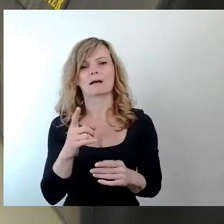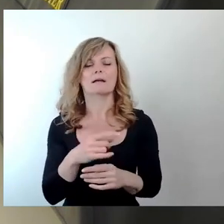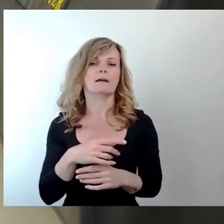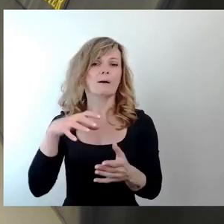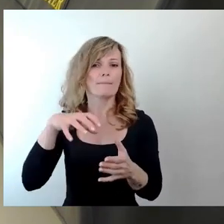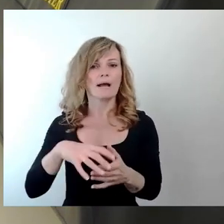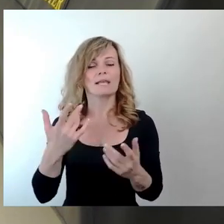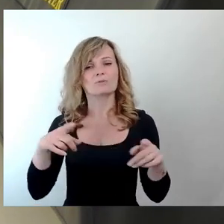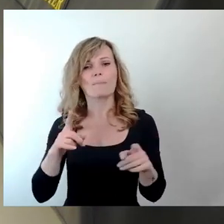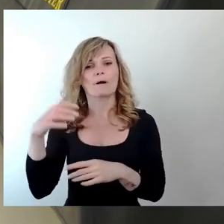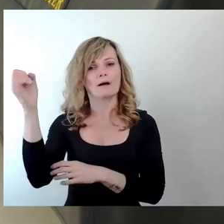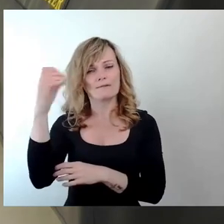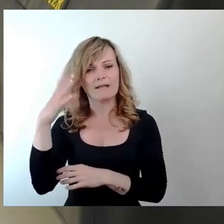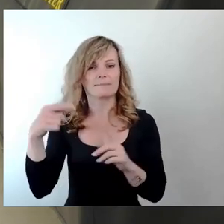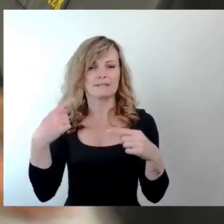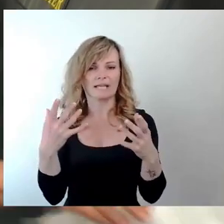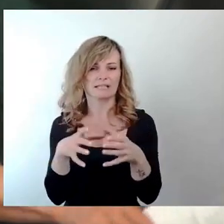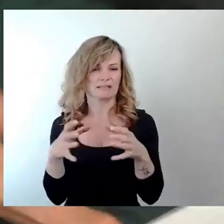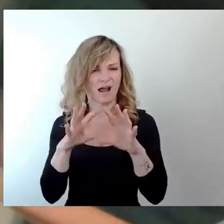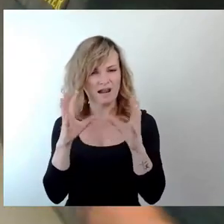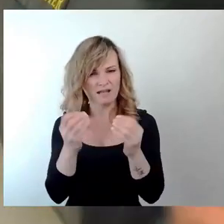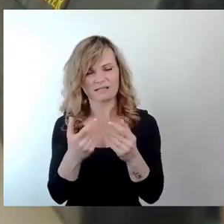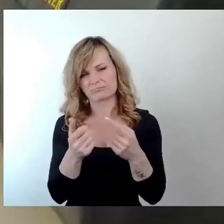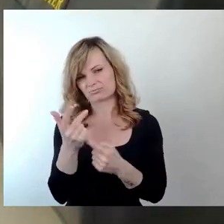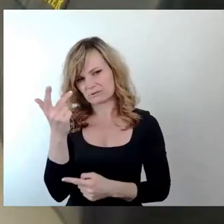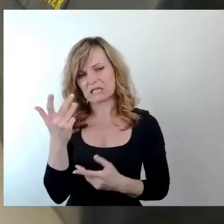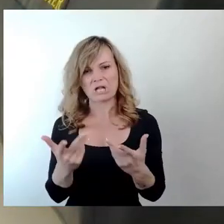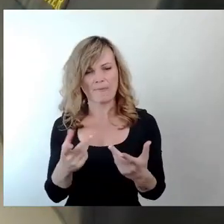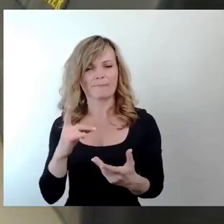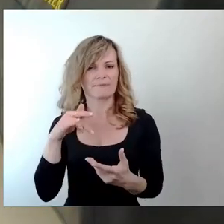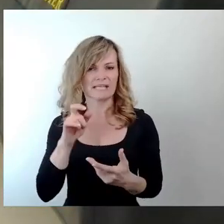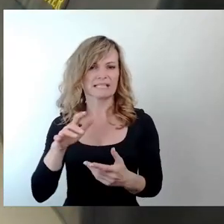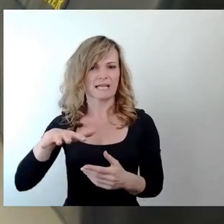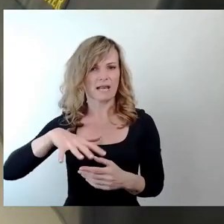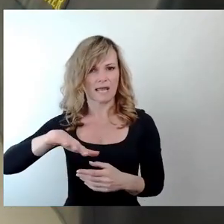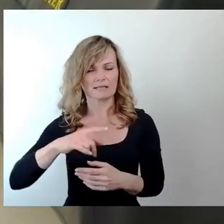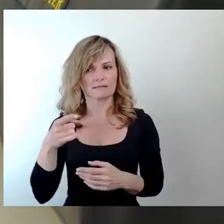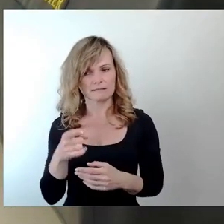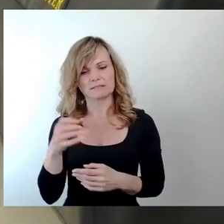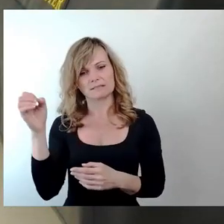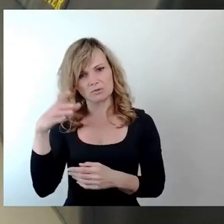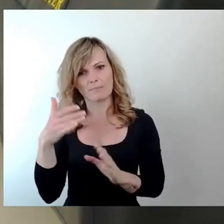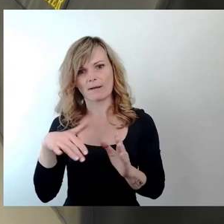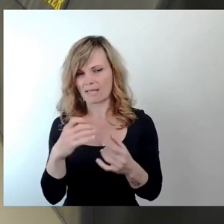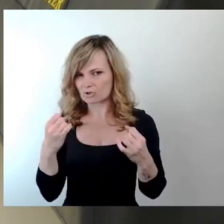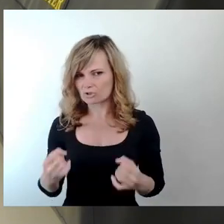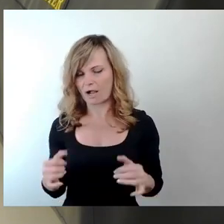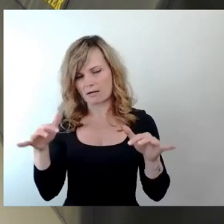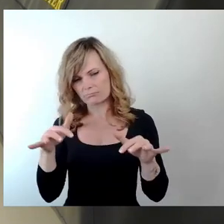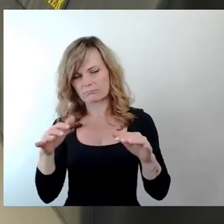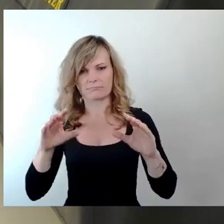Filmnächte. Wollen wir, dass wir auch im Sommer dort stärker zu einer Auslastung kommen, wo wir derzeit